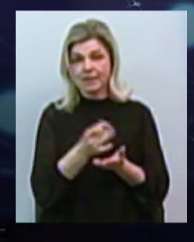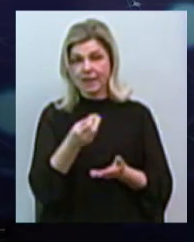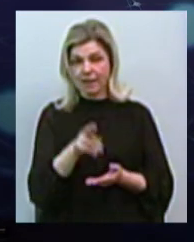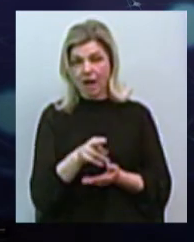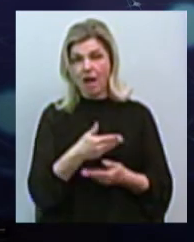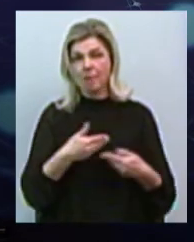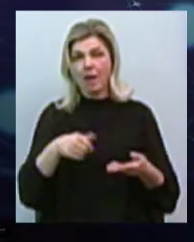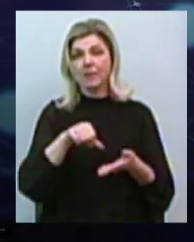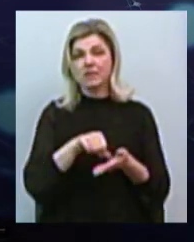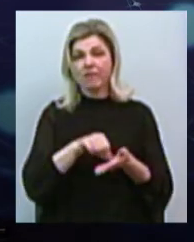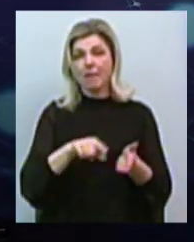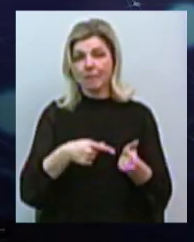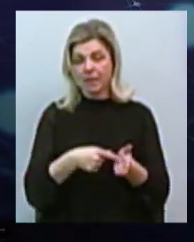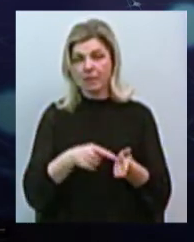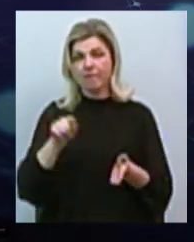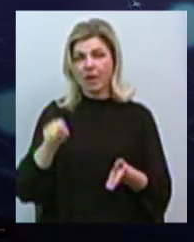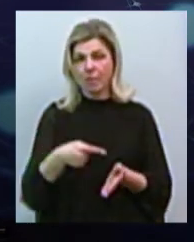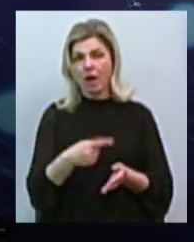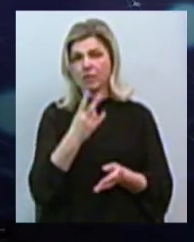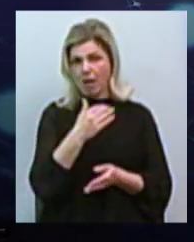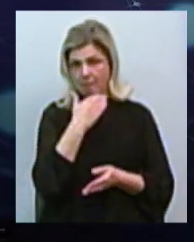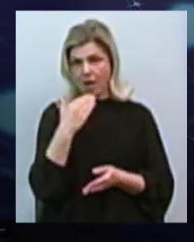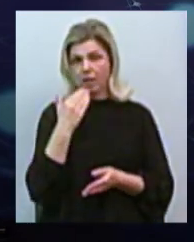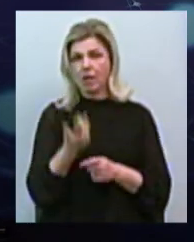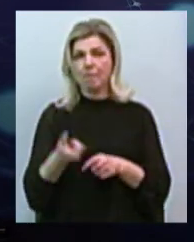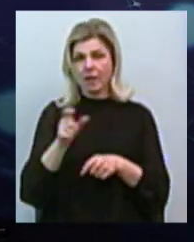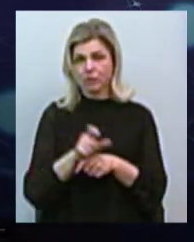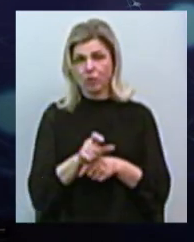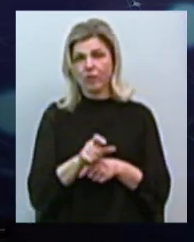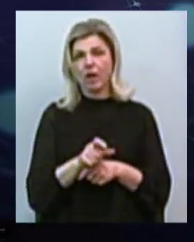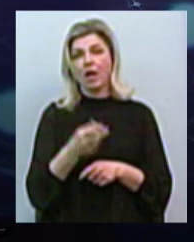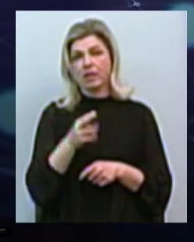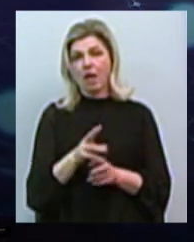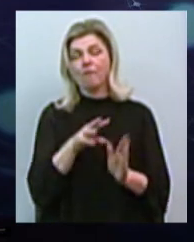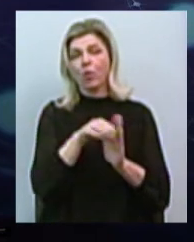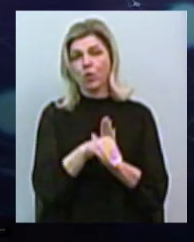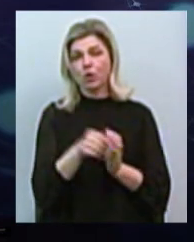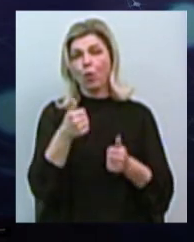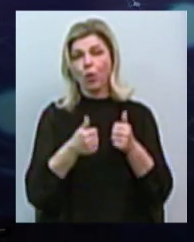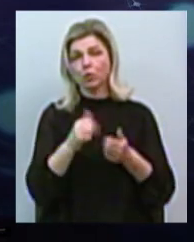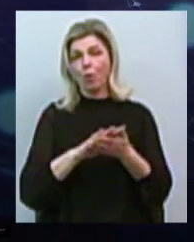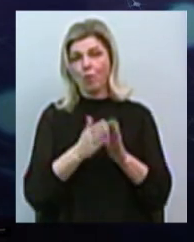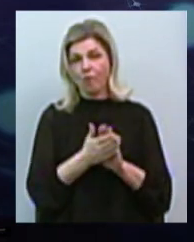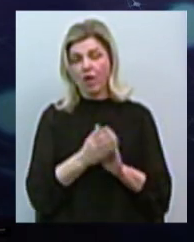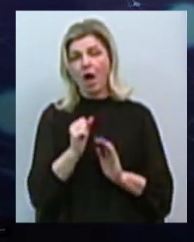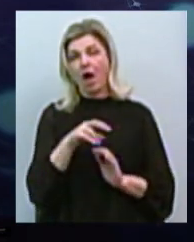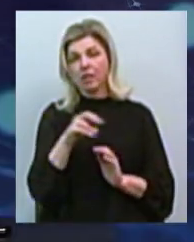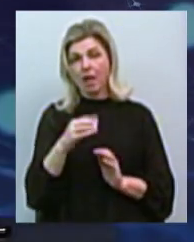представники міста, вимагали дещо набагато більшого для включення в конкурсні умови, але була включена